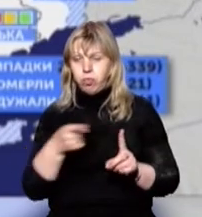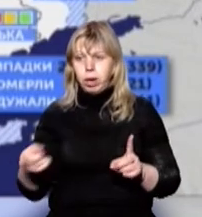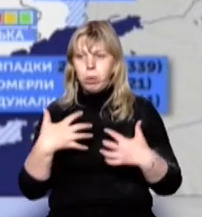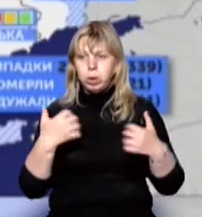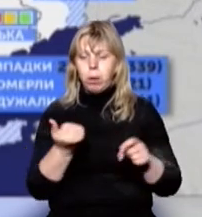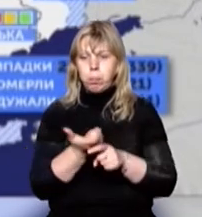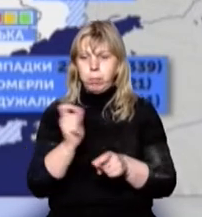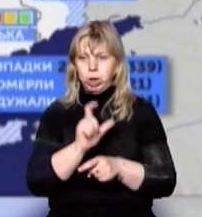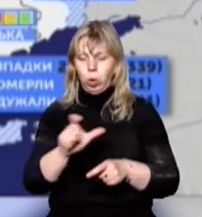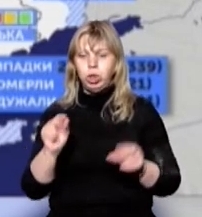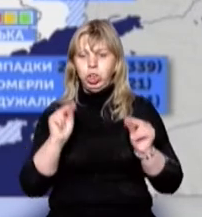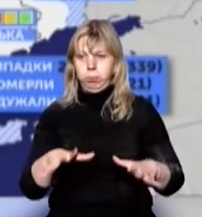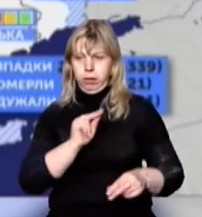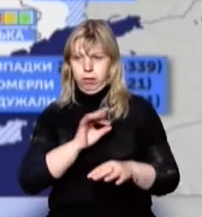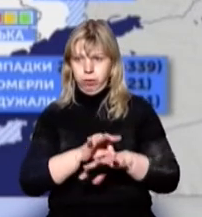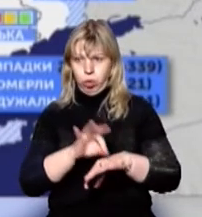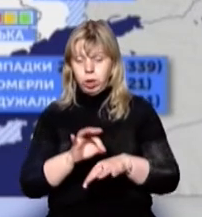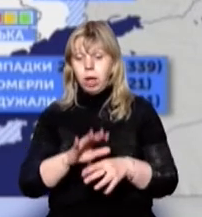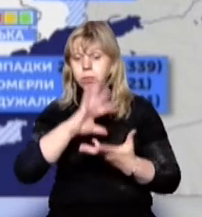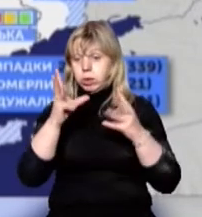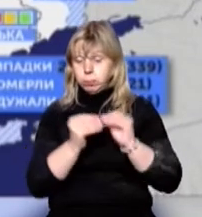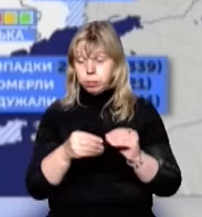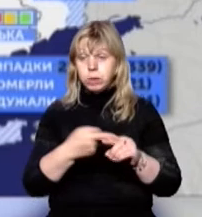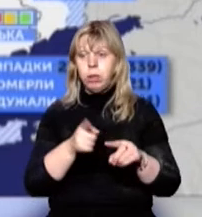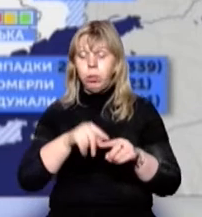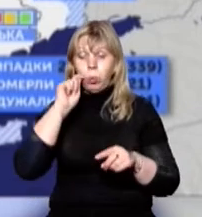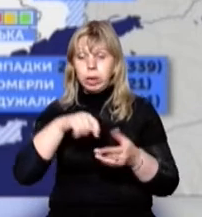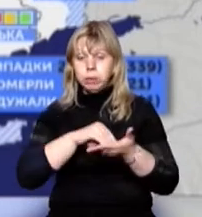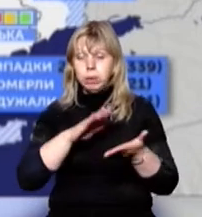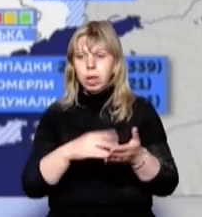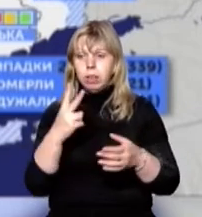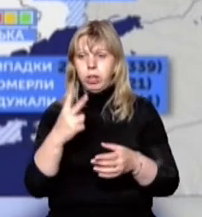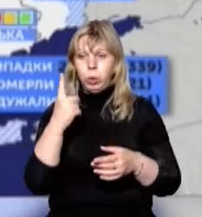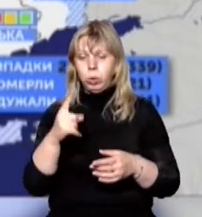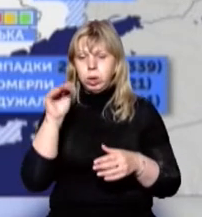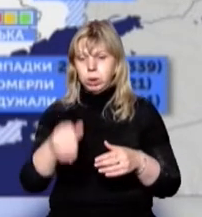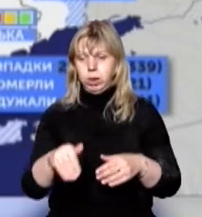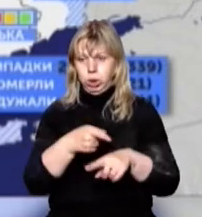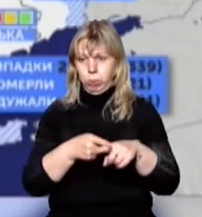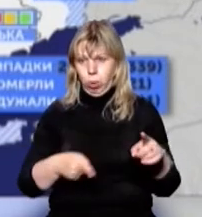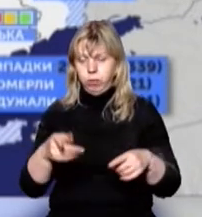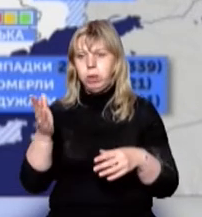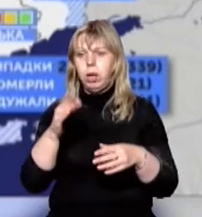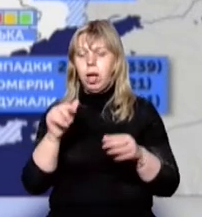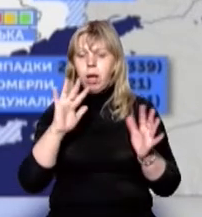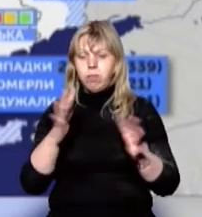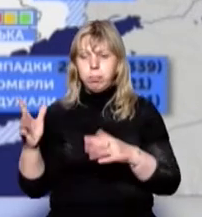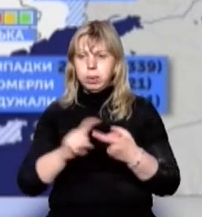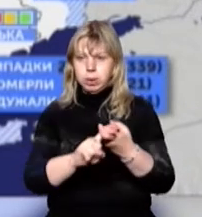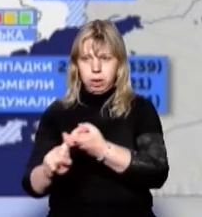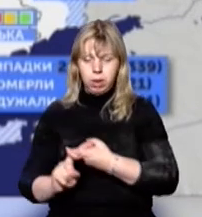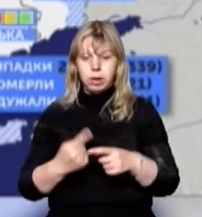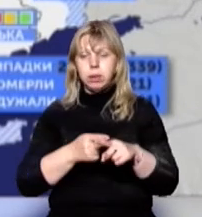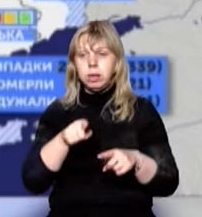коли одужали більше людей, ніж захворіли. Загалом, з початку пандемії в Україні зафіксували понад 21,5 тисячі випадків зараження.